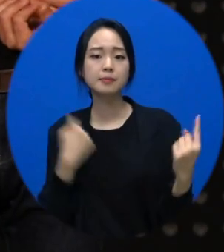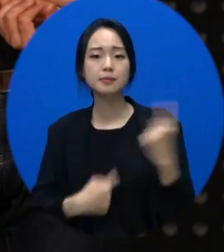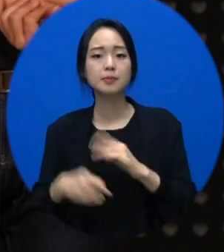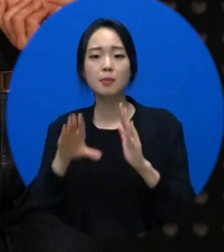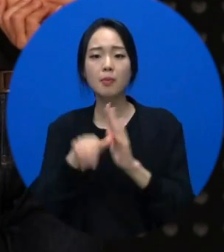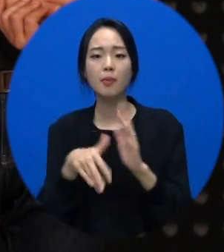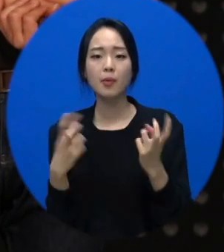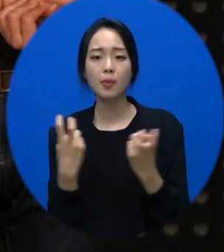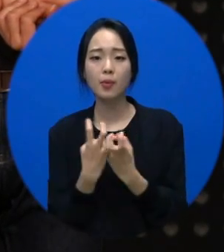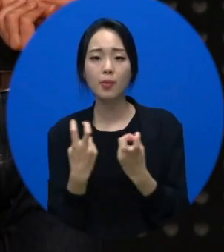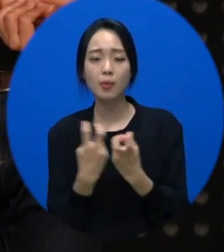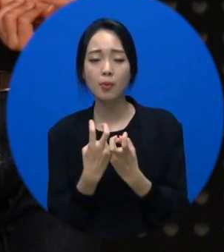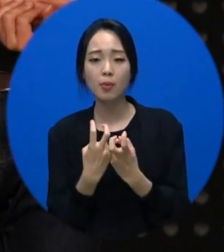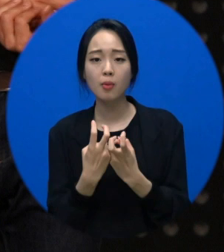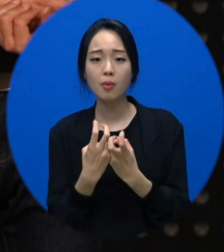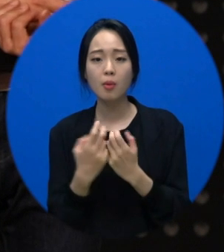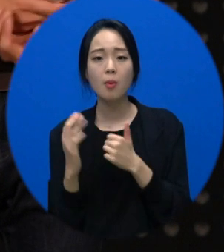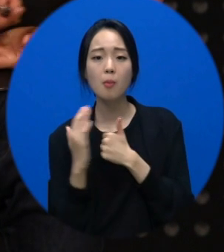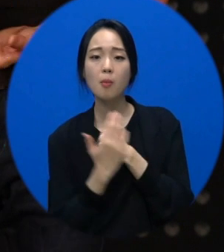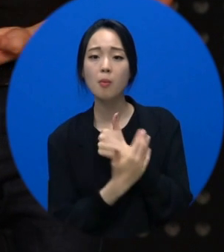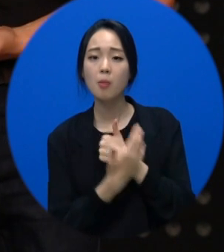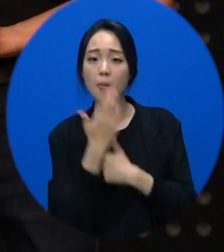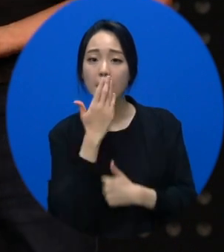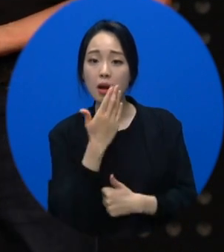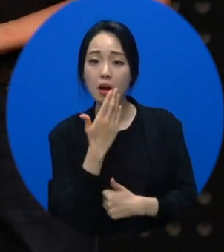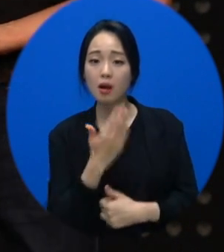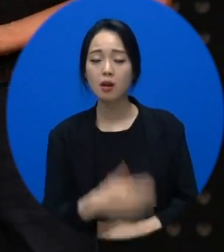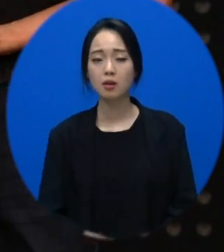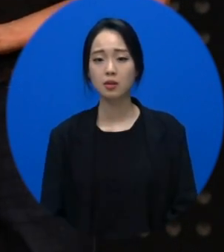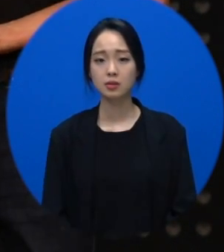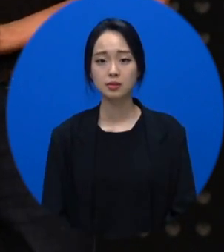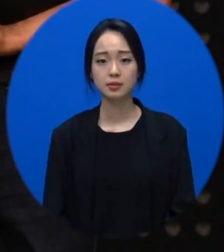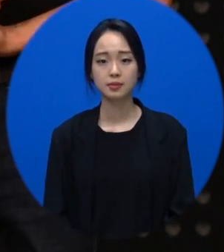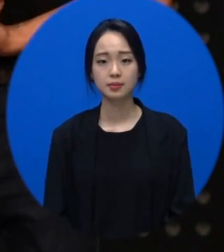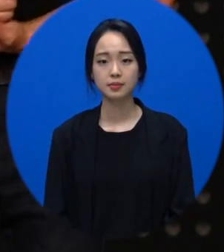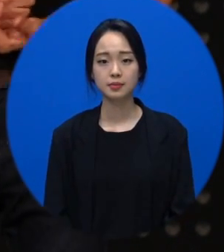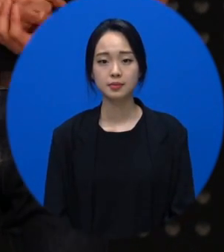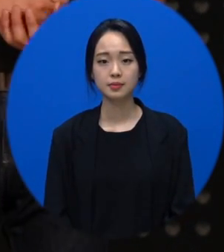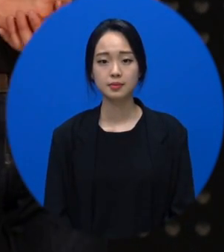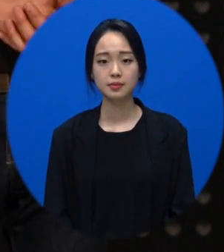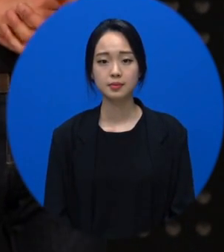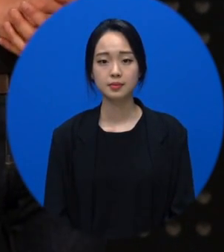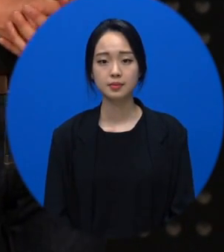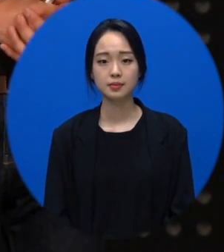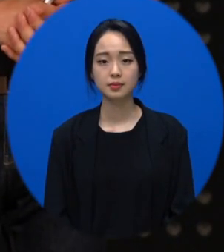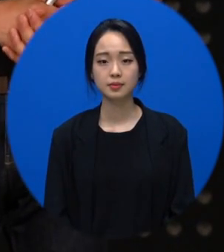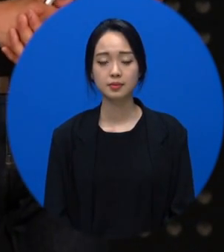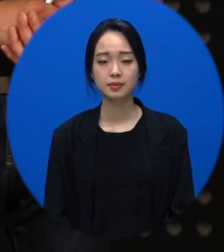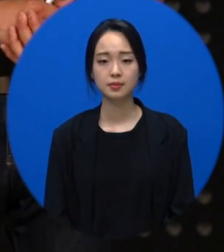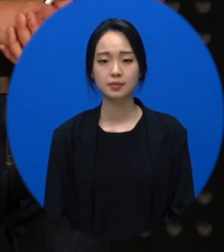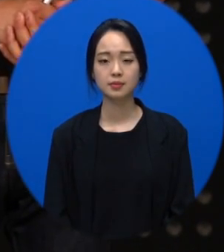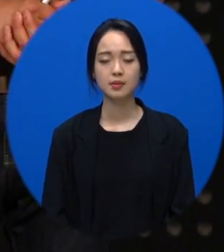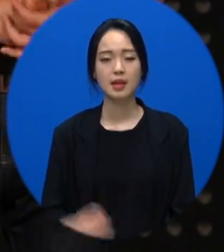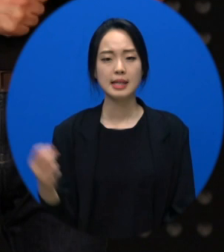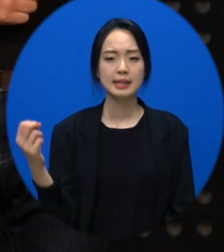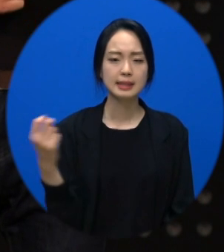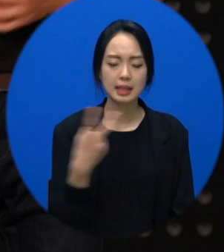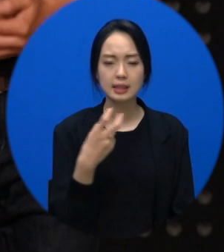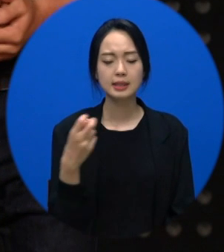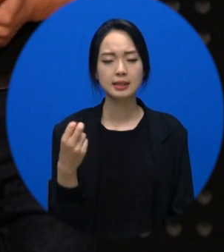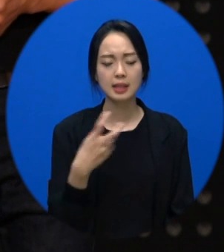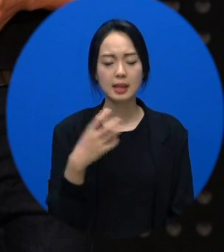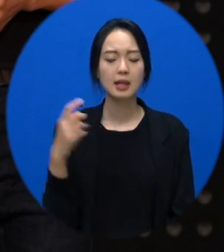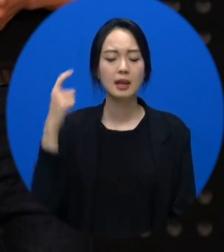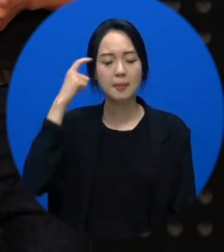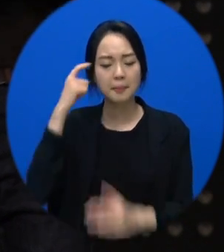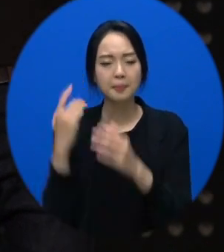상처 여러분들 보호하시나요? 네. 한번 보자고요. 어떻게 하시는지. 반복해서 떠올리기. 이거